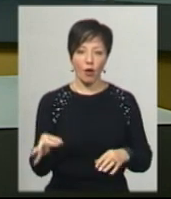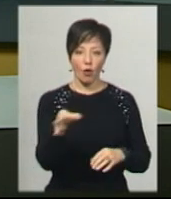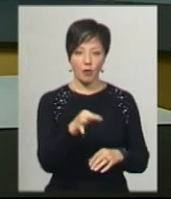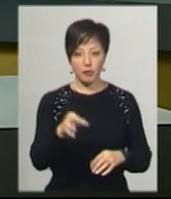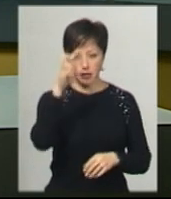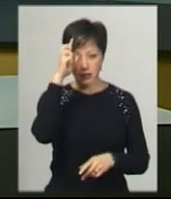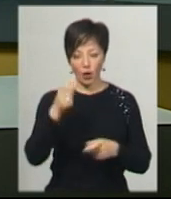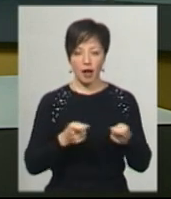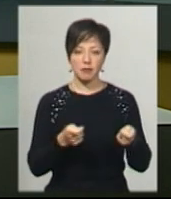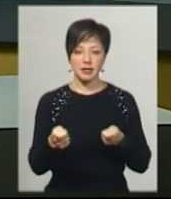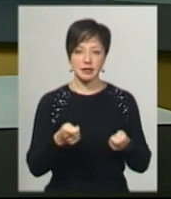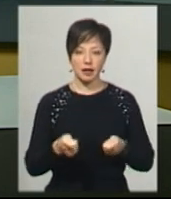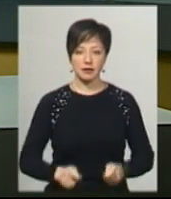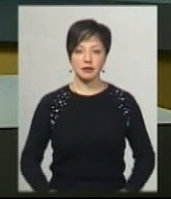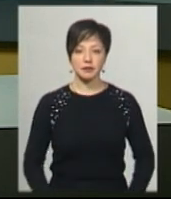обласної адміністрації.